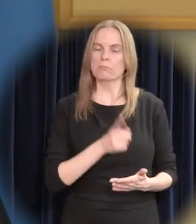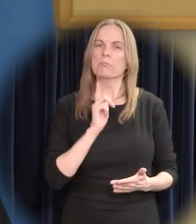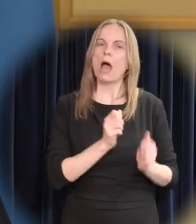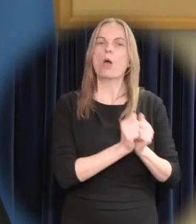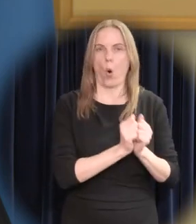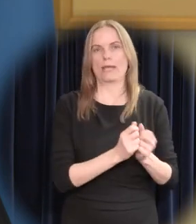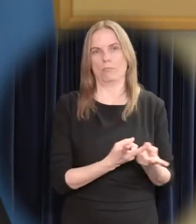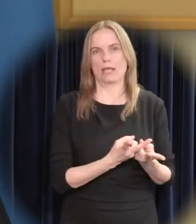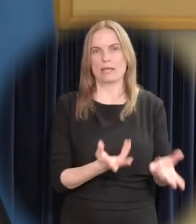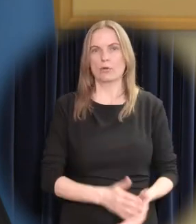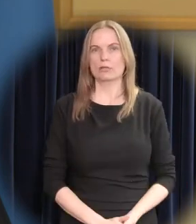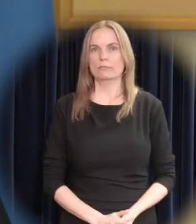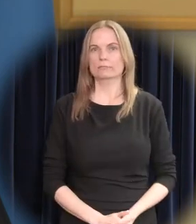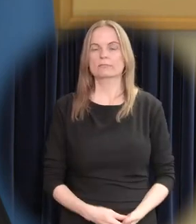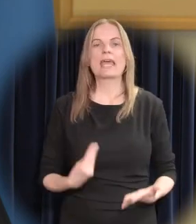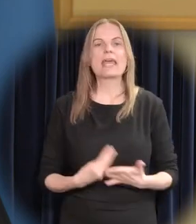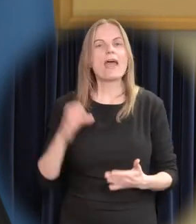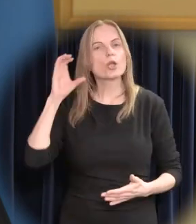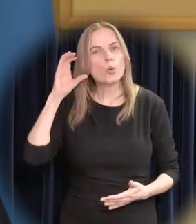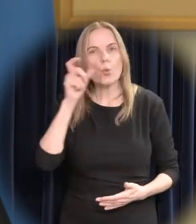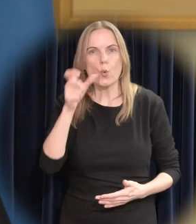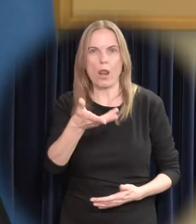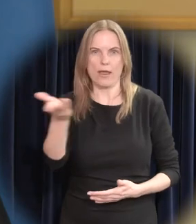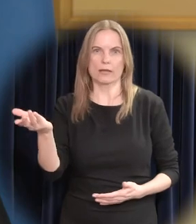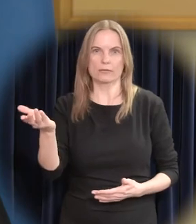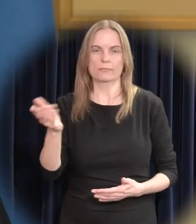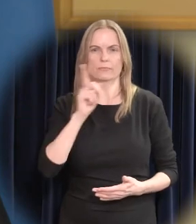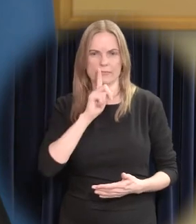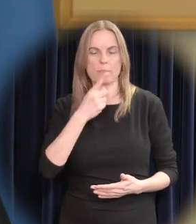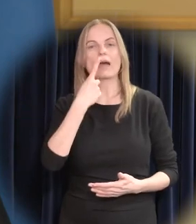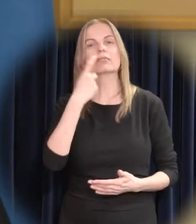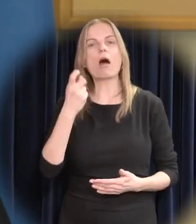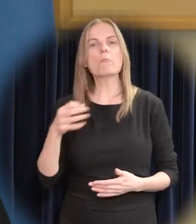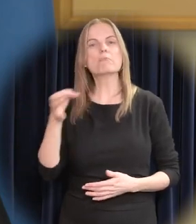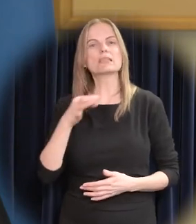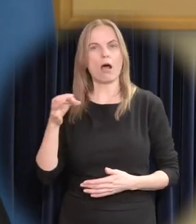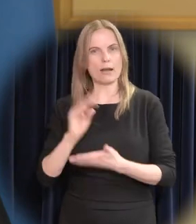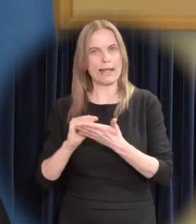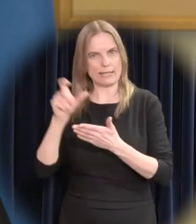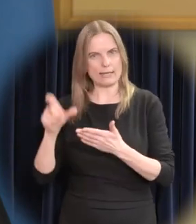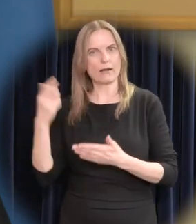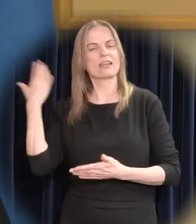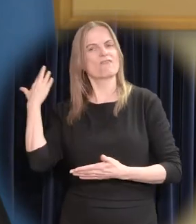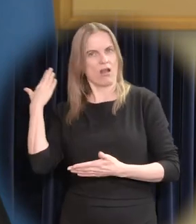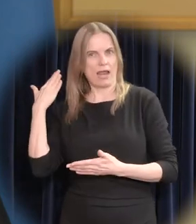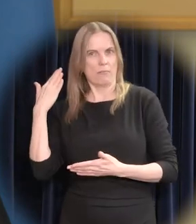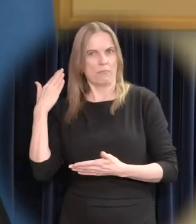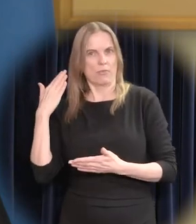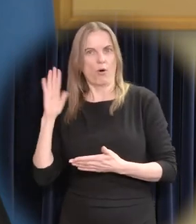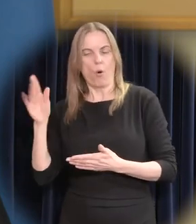Head kuulajad! Olen varemki tsiteerinud Tamsaaret ja ma ei saa seda ka täna tegema teätta.